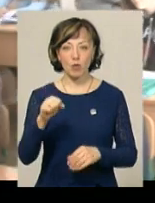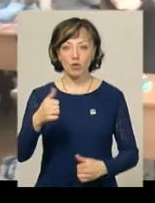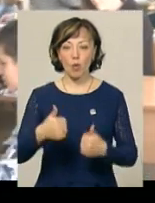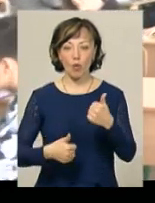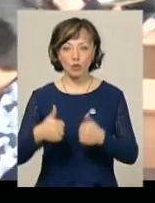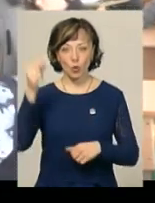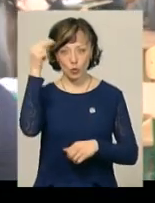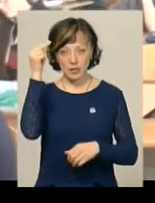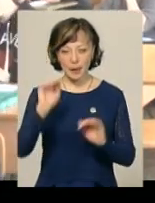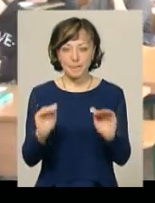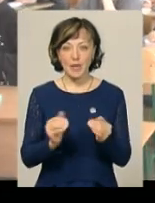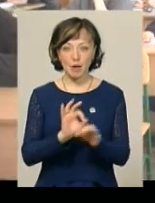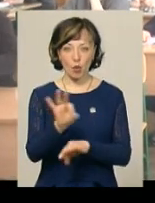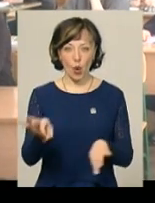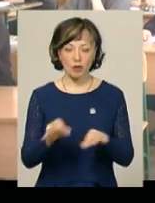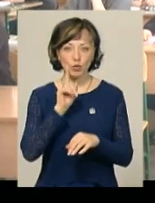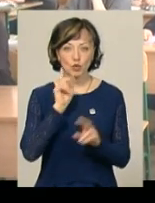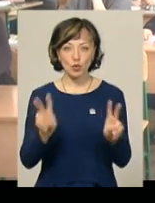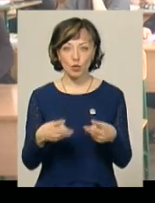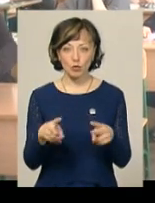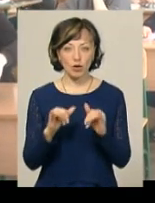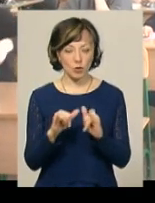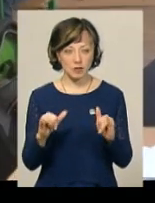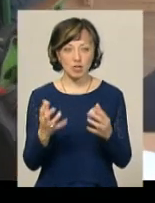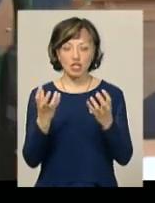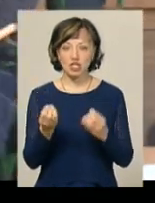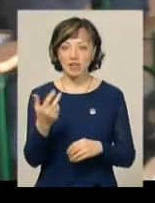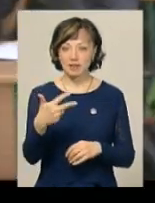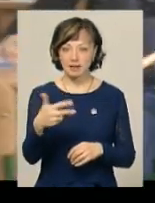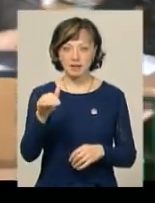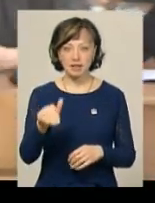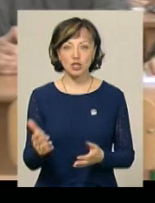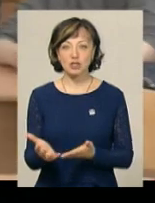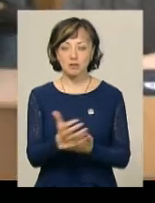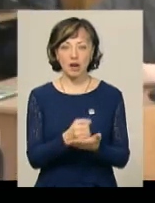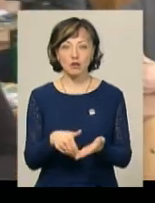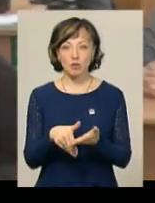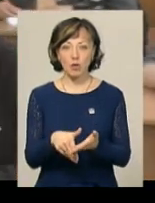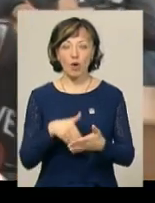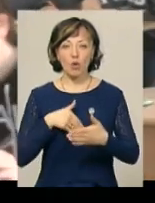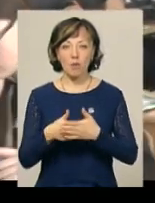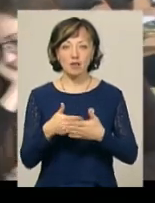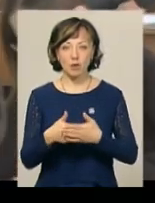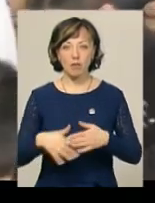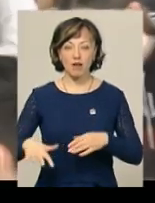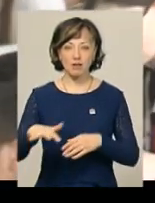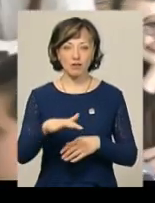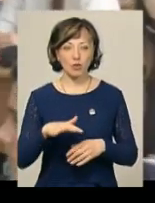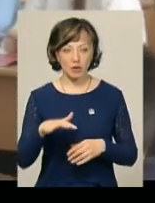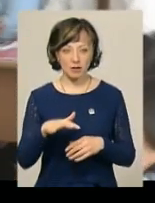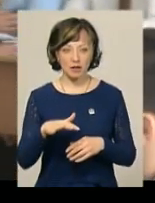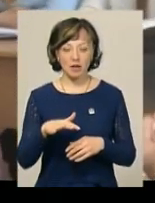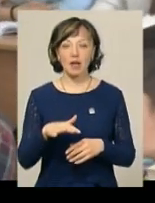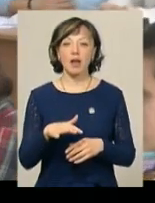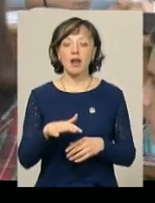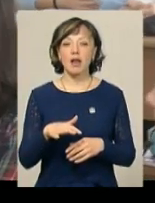конкурсі учнівських міні-проєктів від молодіжного клубу розвитку. Ще 30 тисяч назбирали за допомогою громадської платформи GoFundEd.